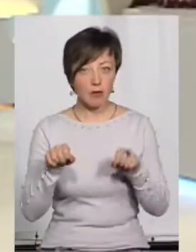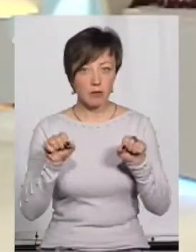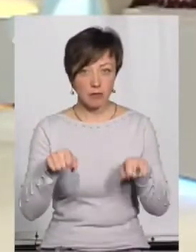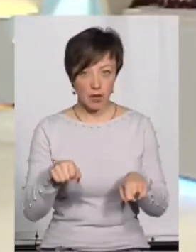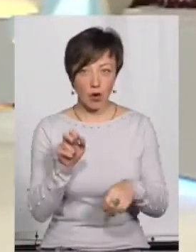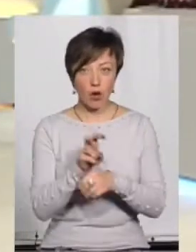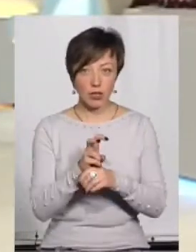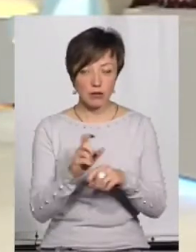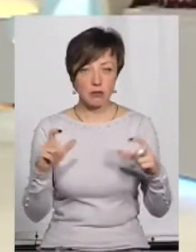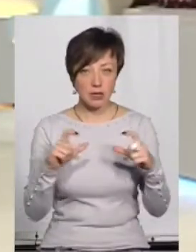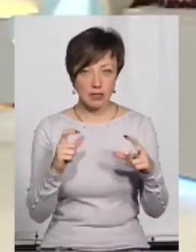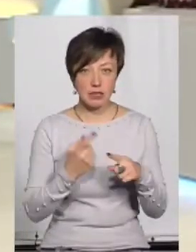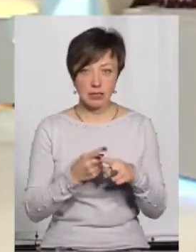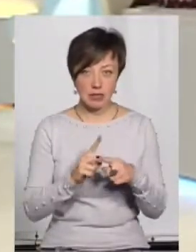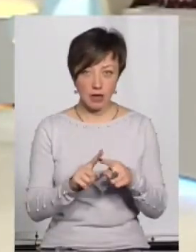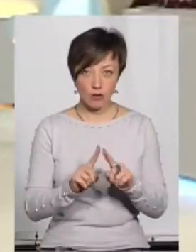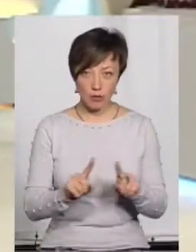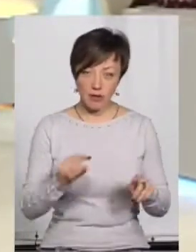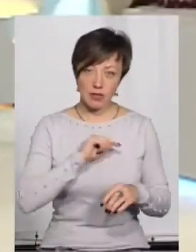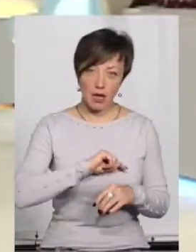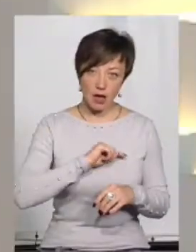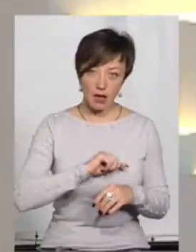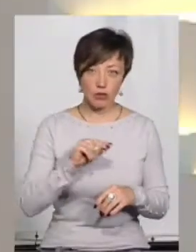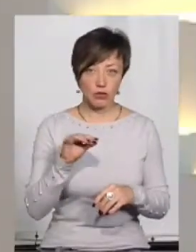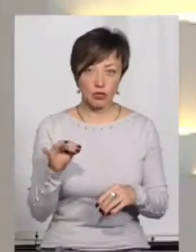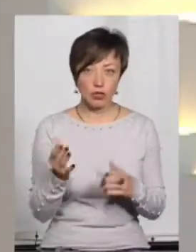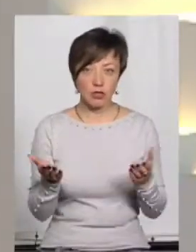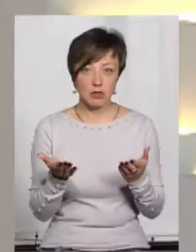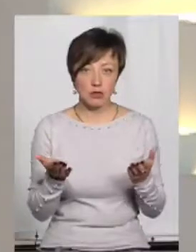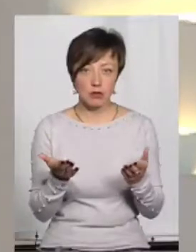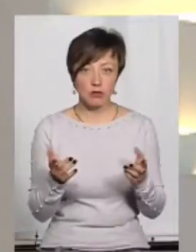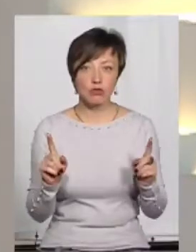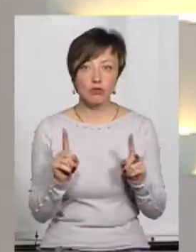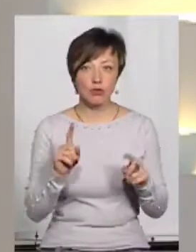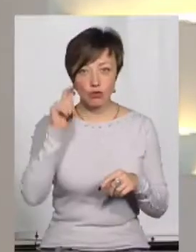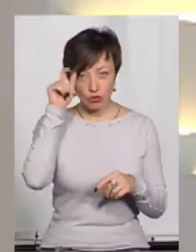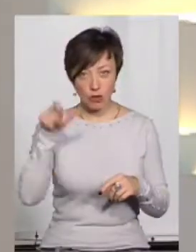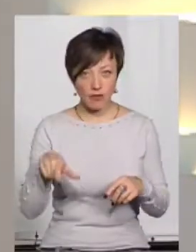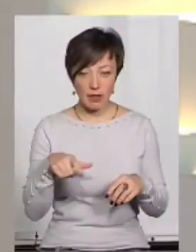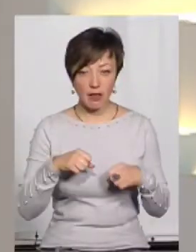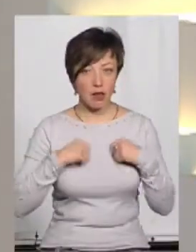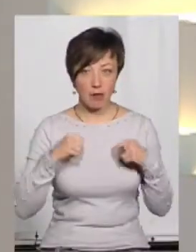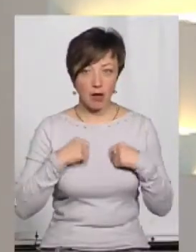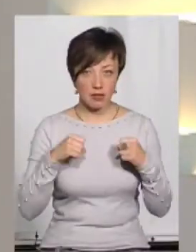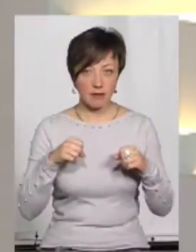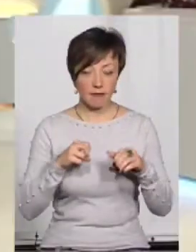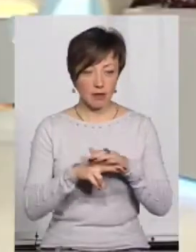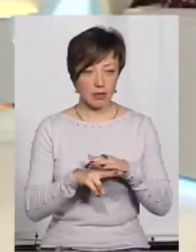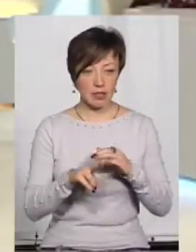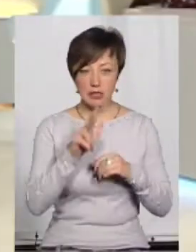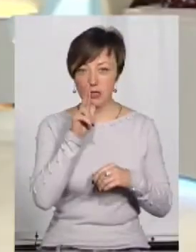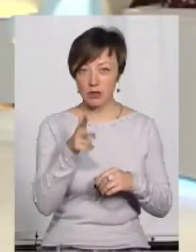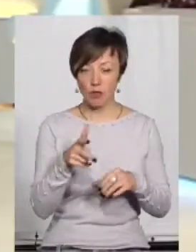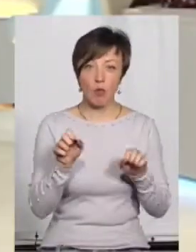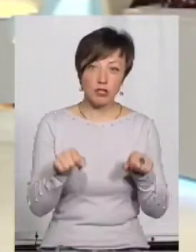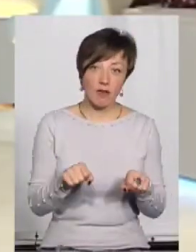міг ходити у магазин. Це якась особливість характеру? Чи особливість чого? Що чоловік навіть не намагався утекти за три роки?